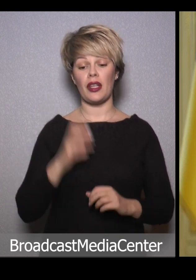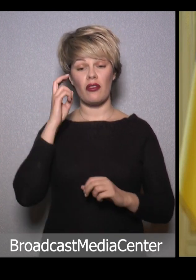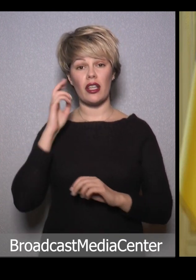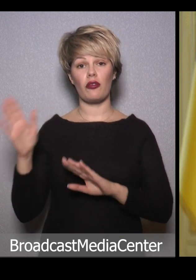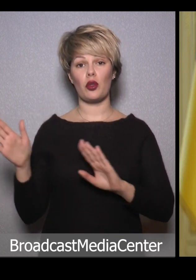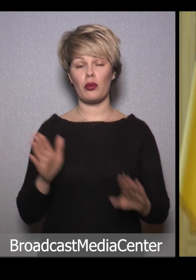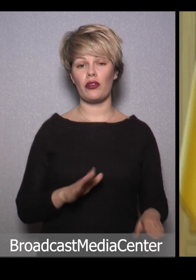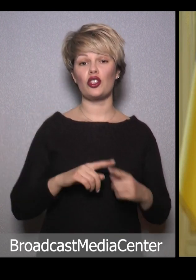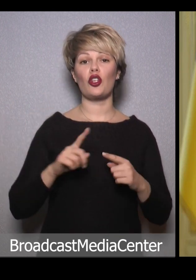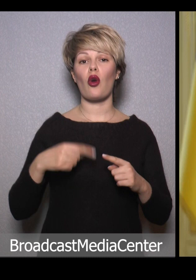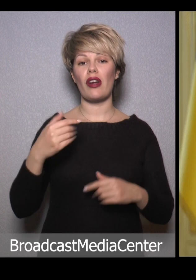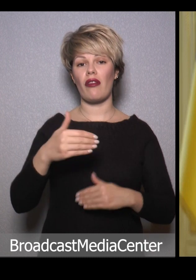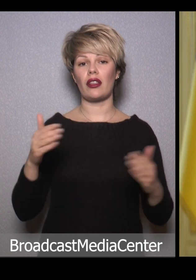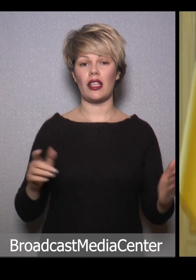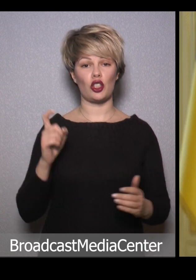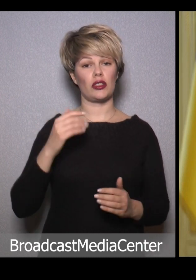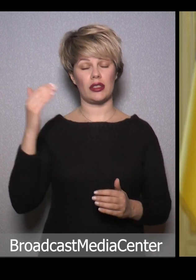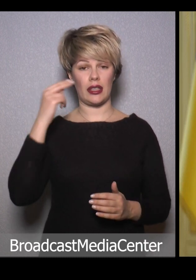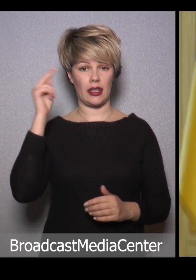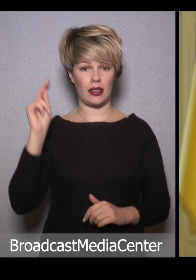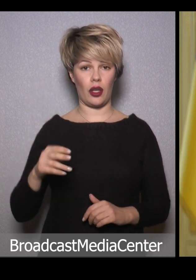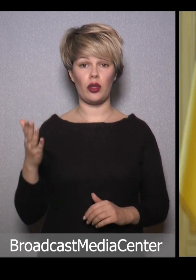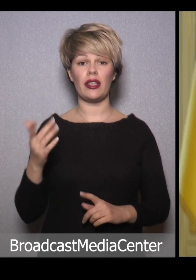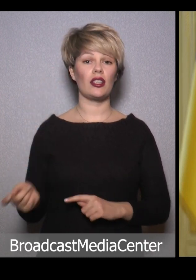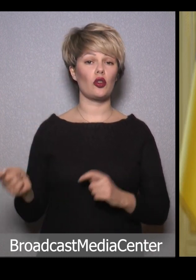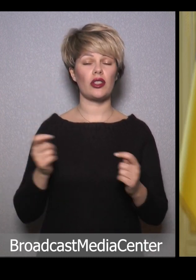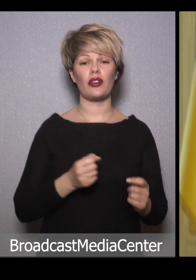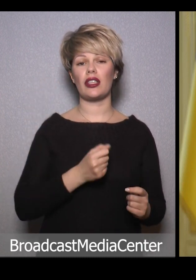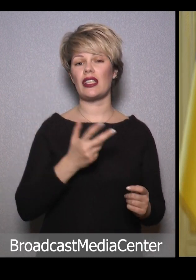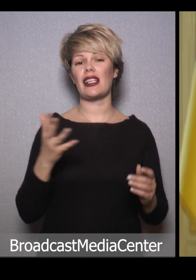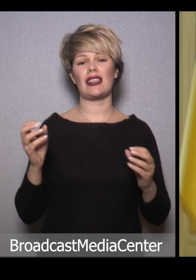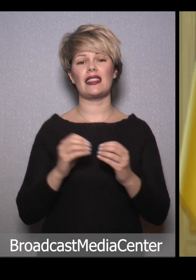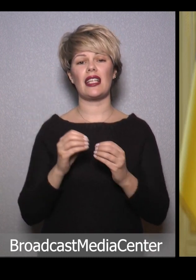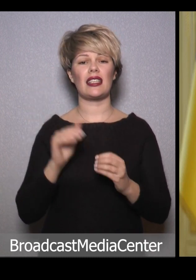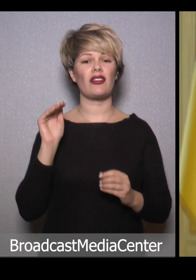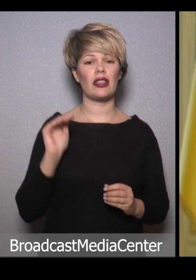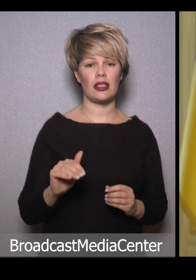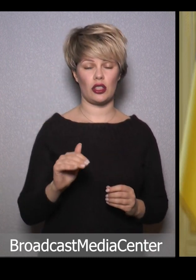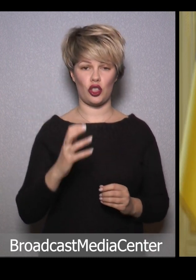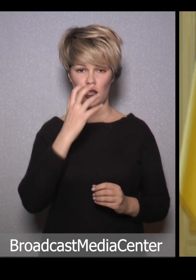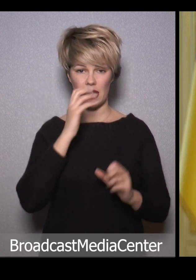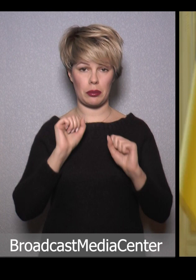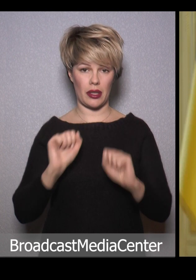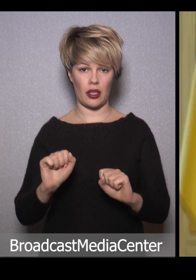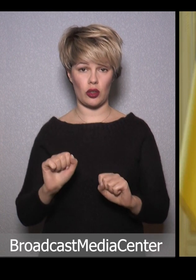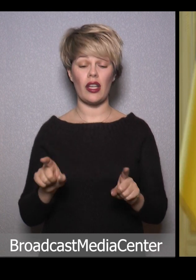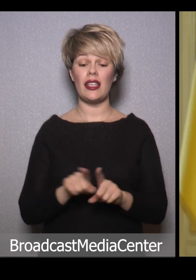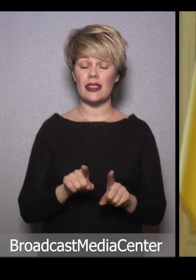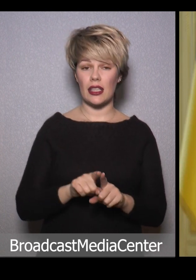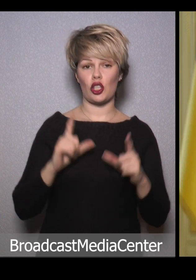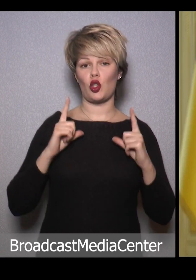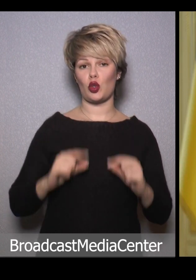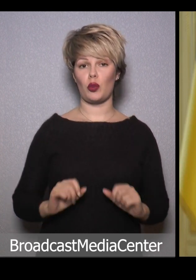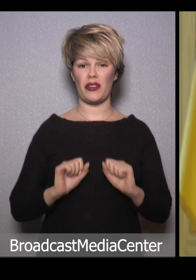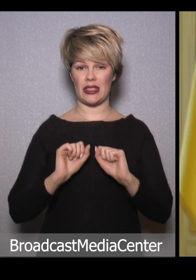До Києва прибув черговий вантаж з Китаю, який доставив кілька десятків тисяч респіраторів, стільки ж